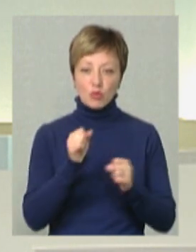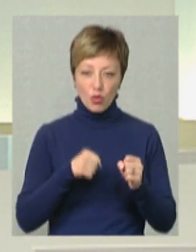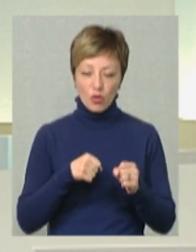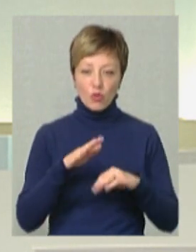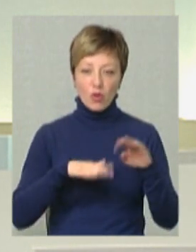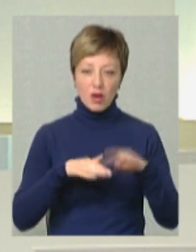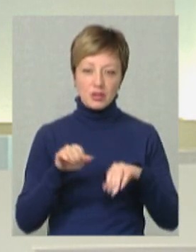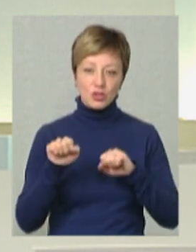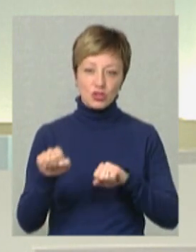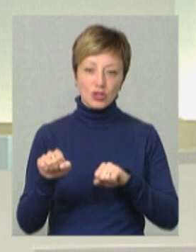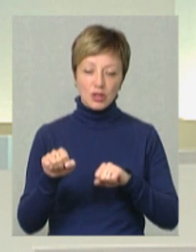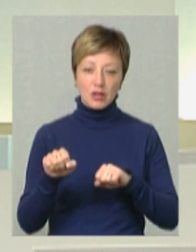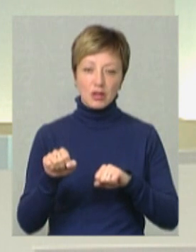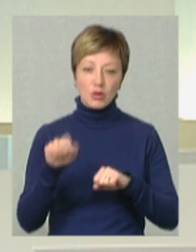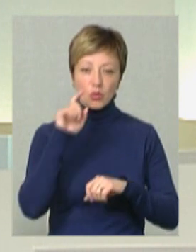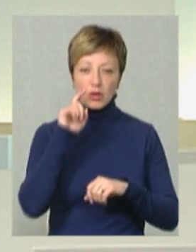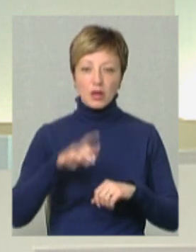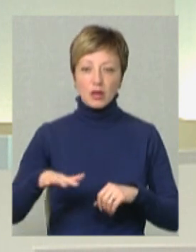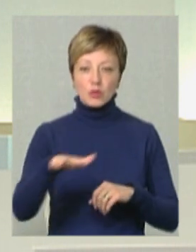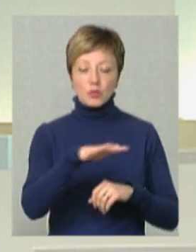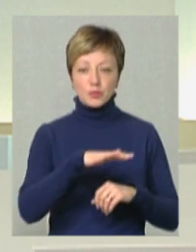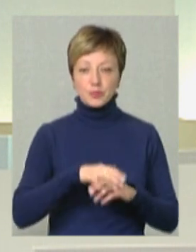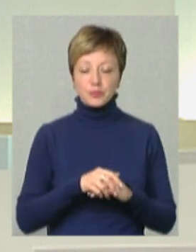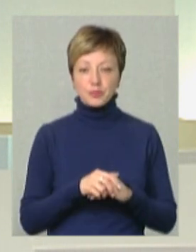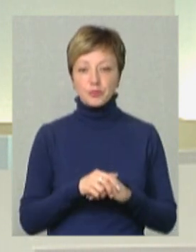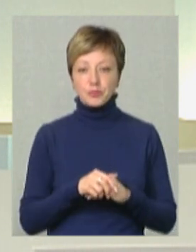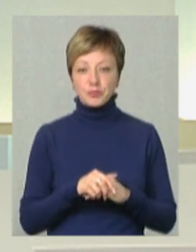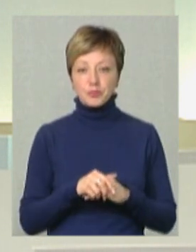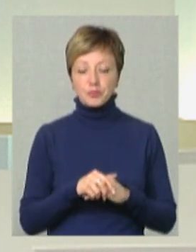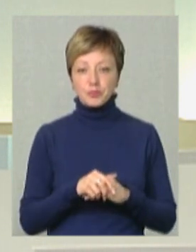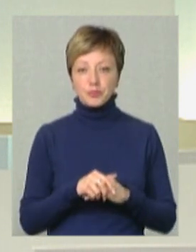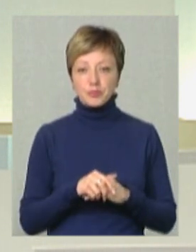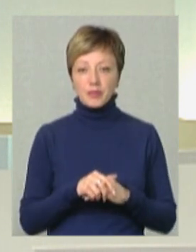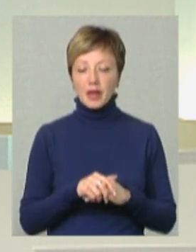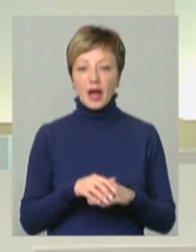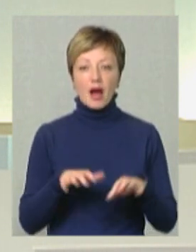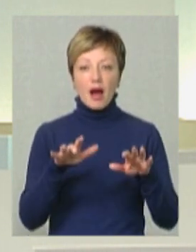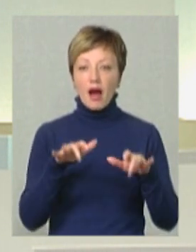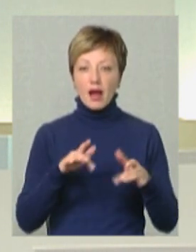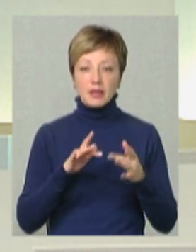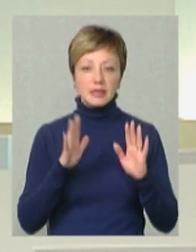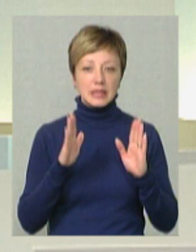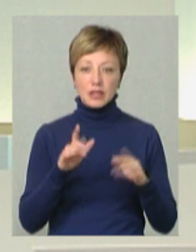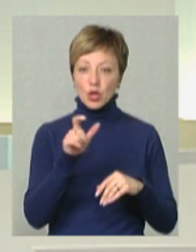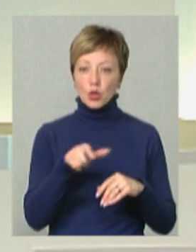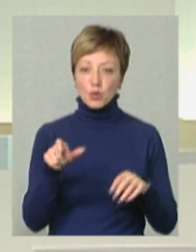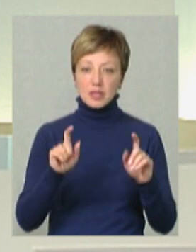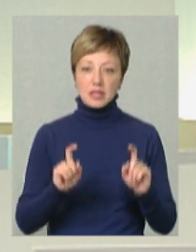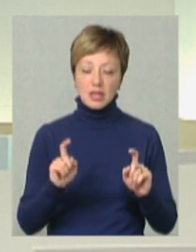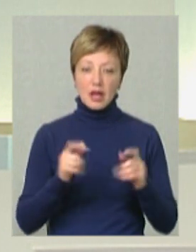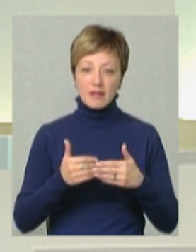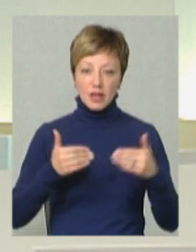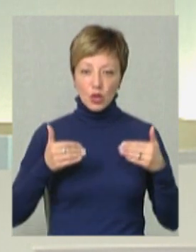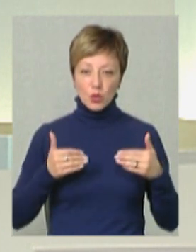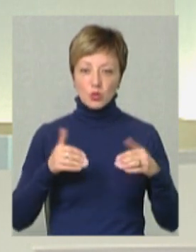захищає нашу країну. Тобто, IT-шники – це не тільки ті люди, які сидять в